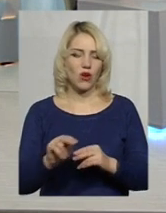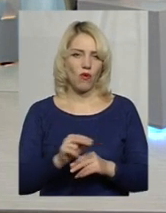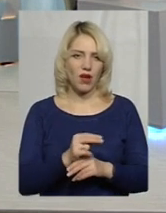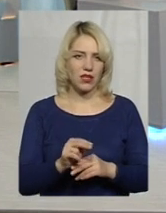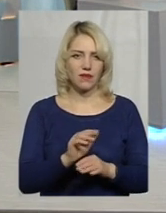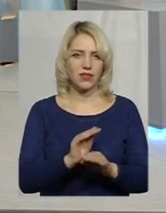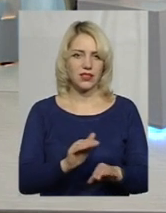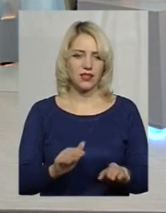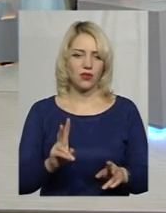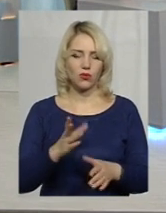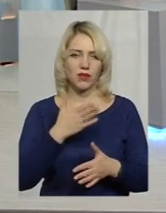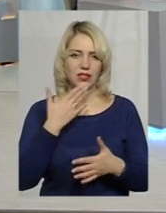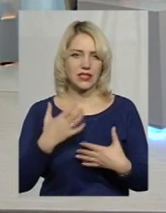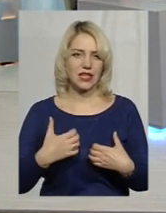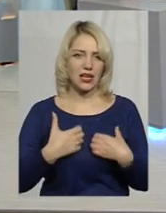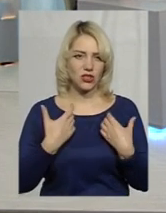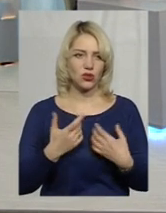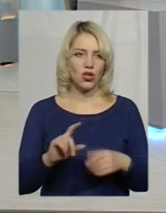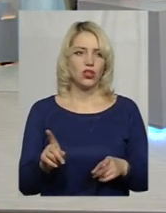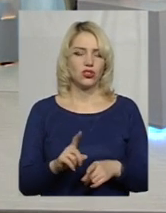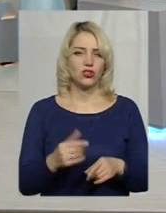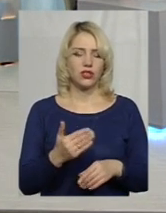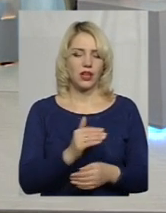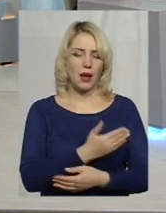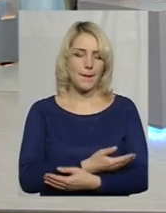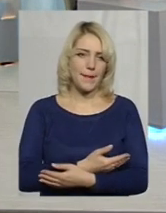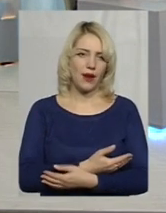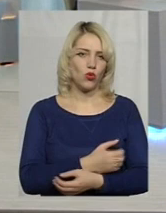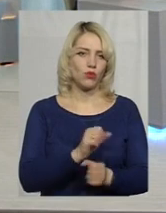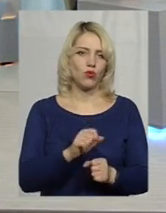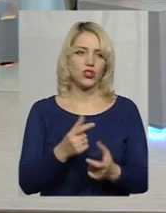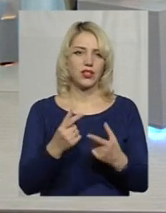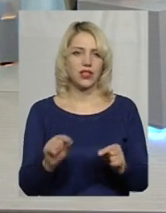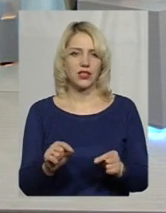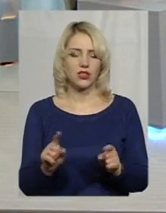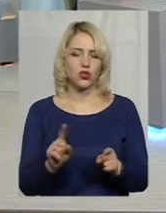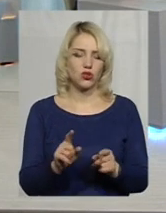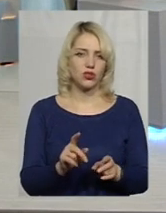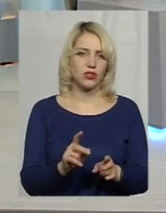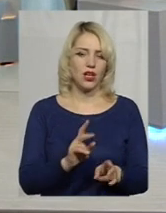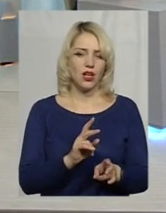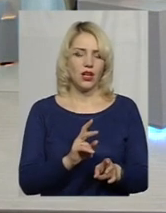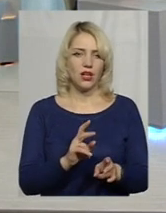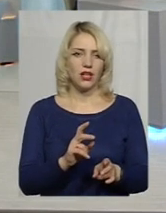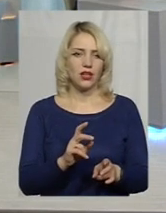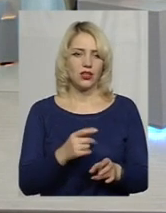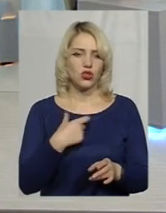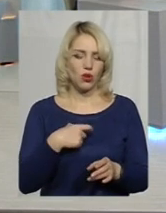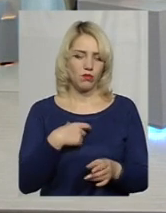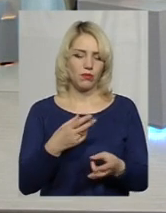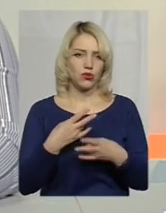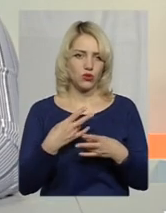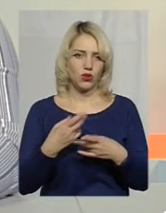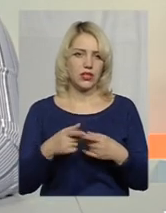дітей, яким уже не страшно, що їх малюк може там десь щось пошкодити собі і так далі. Але